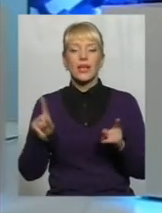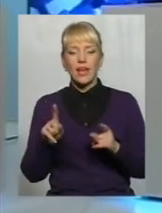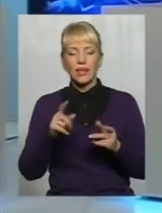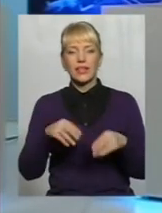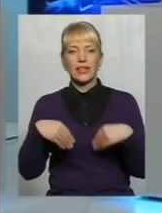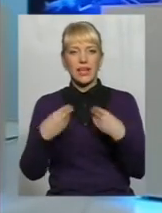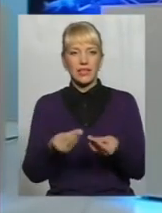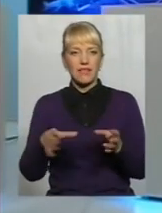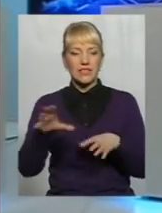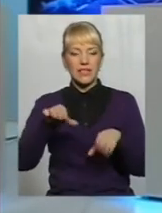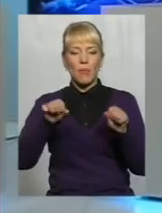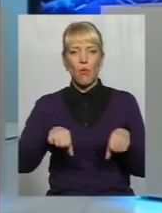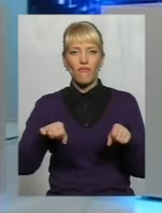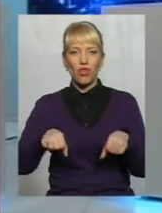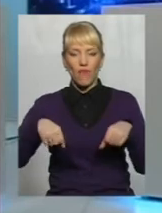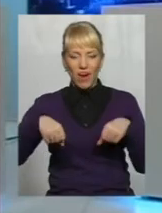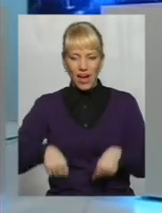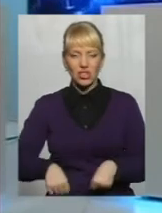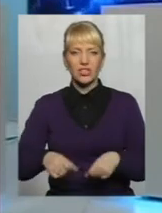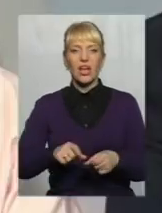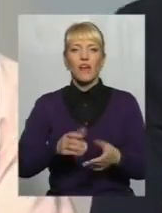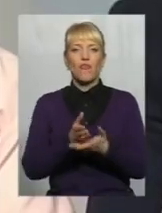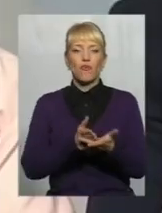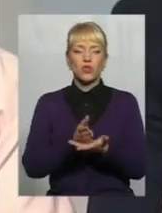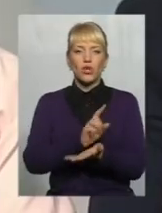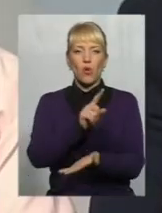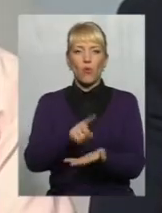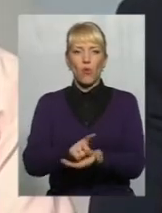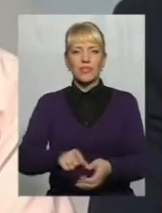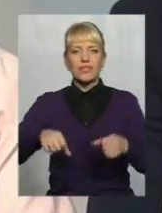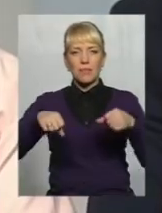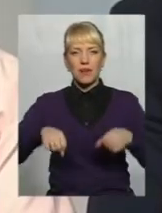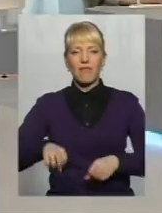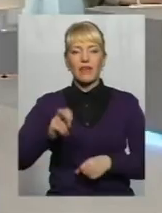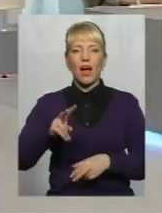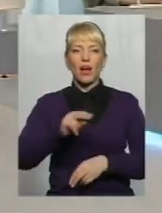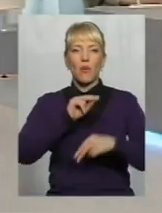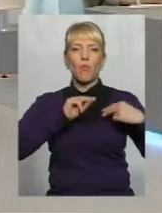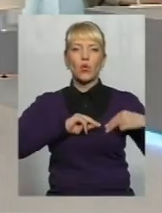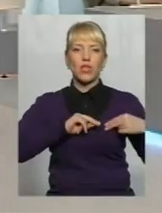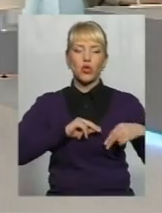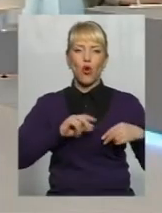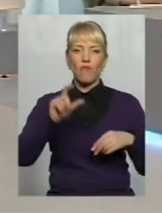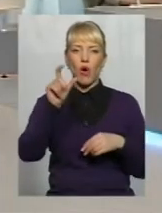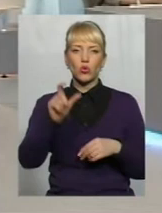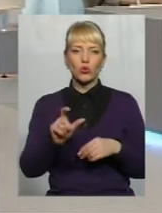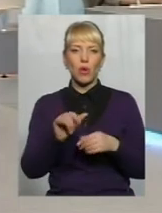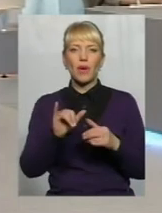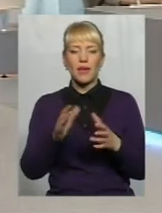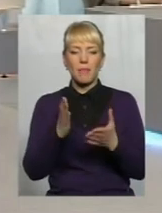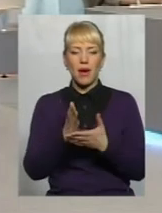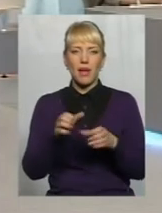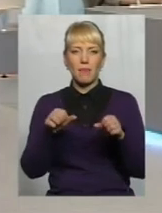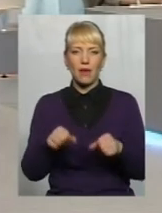повноваження, функції, обов'язки, права старости Як посадової особи, він має право приймати участь в